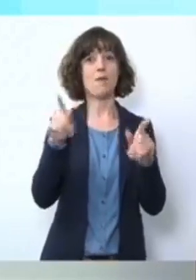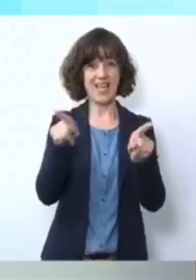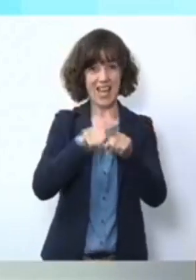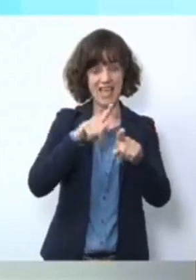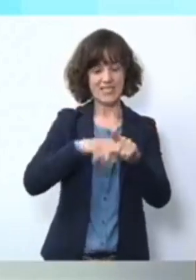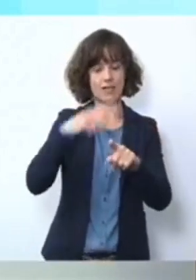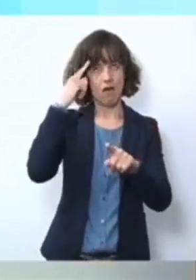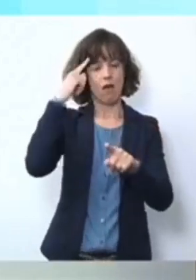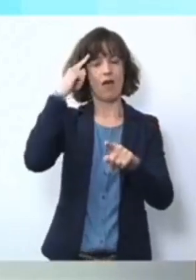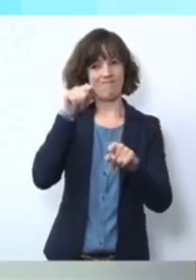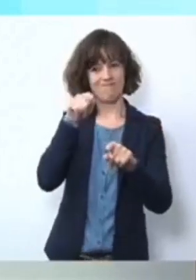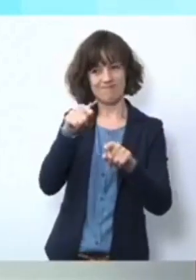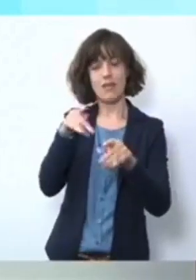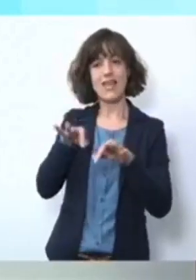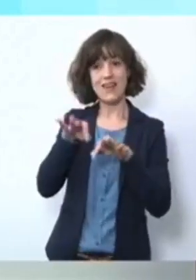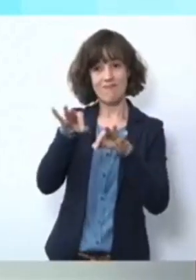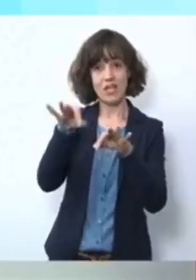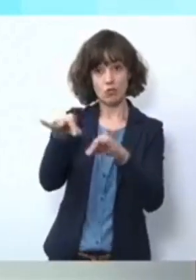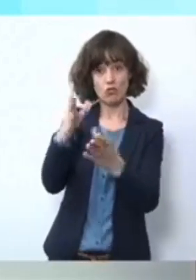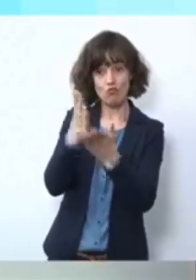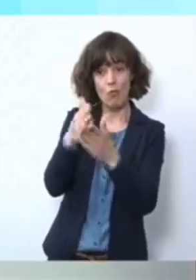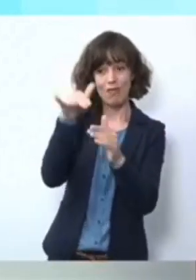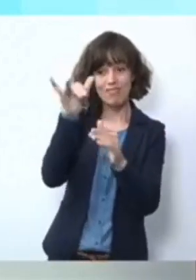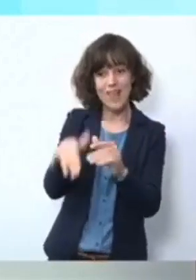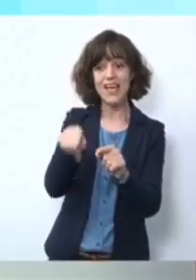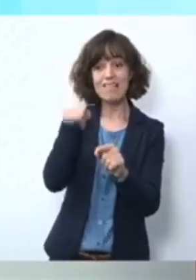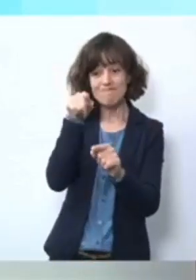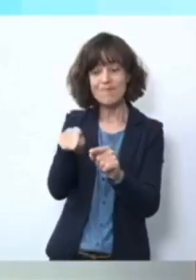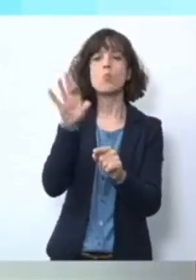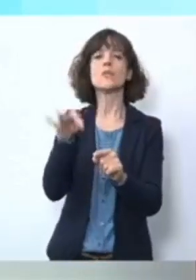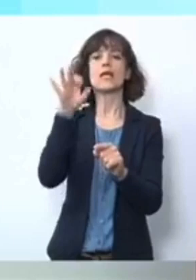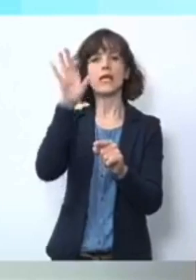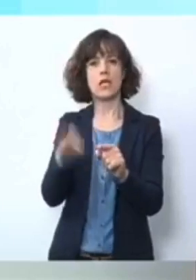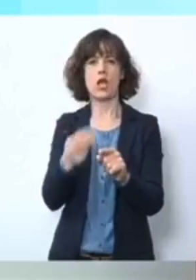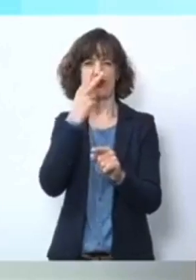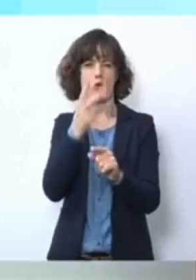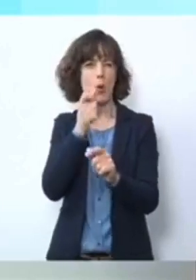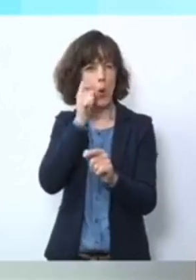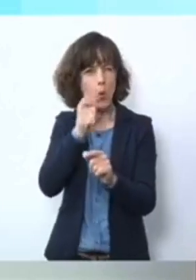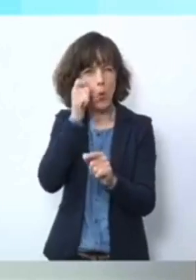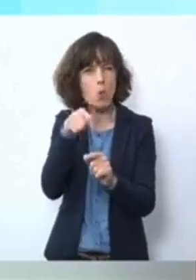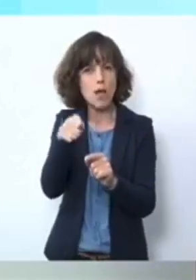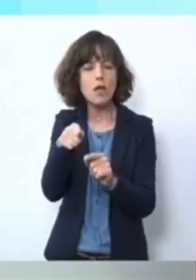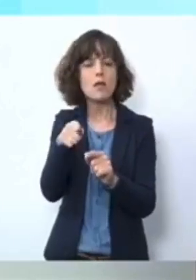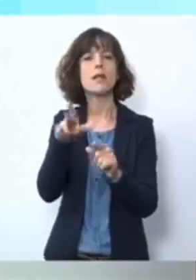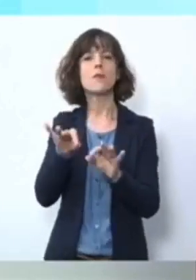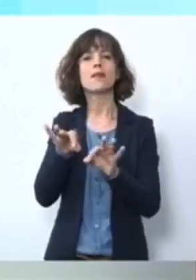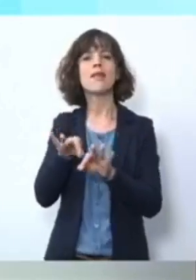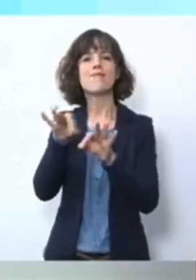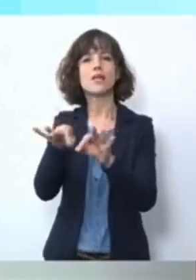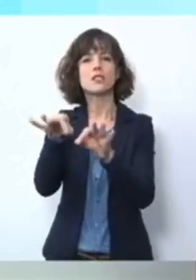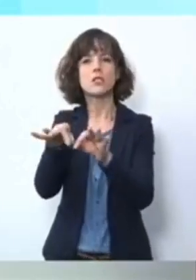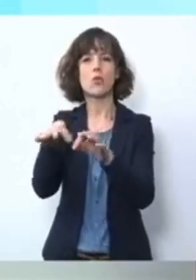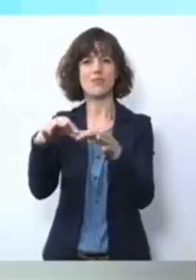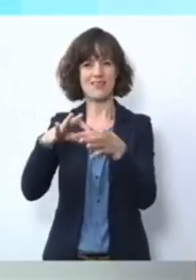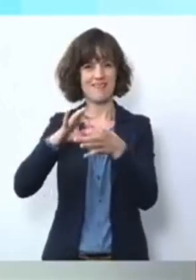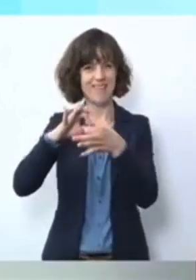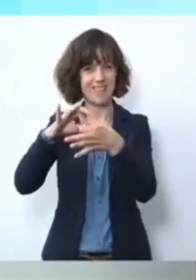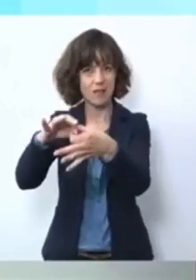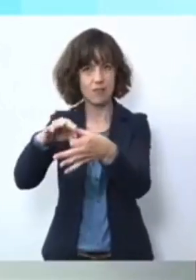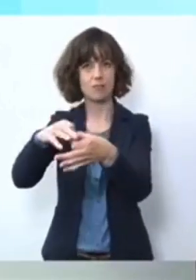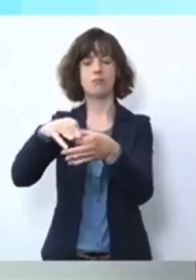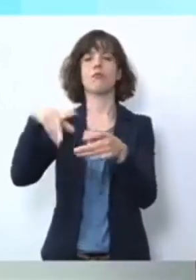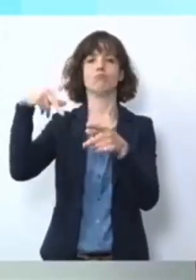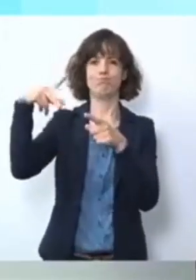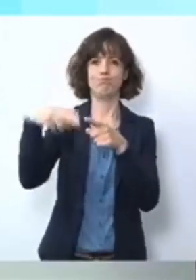Infektionen da sind, eben genau und ganz strikt hinschauen, um Infektketten auch entsprechend unterbrechen und